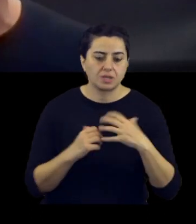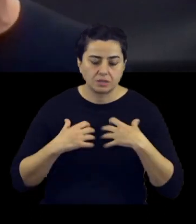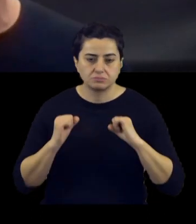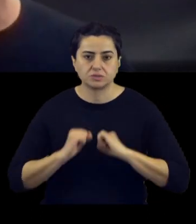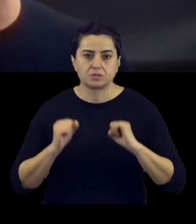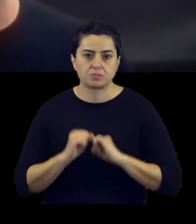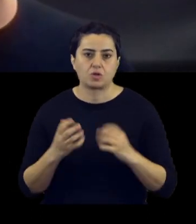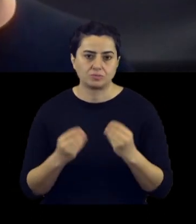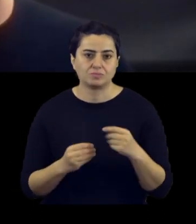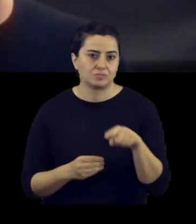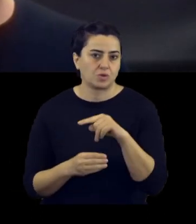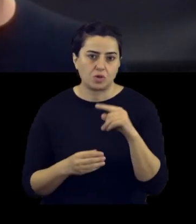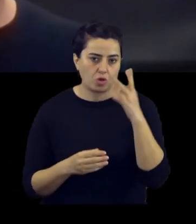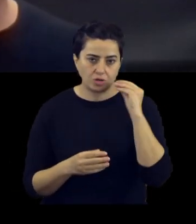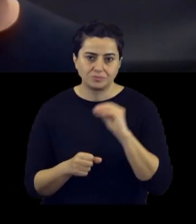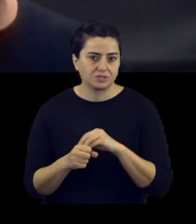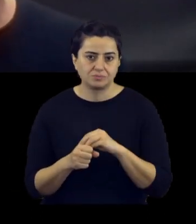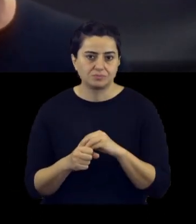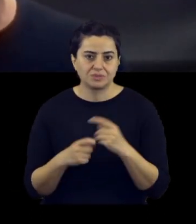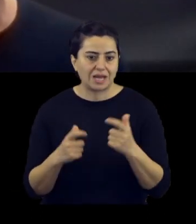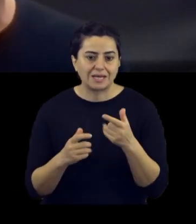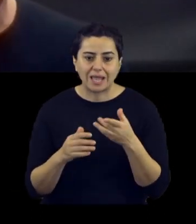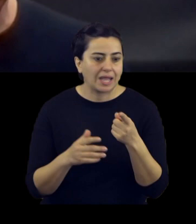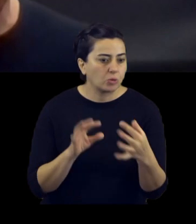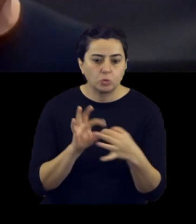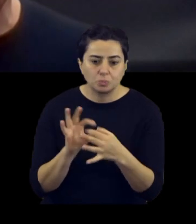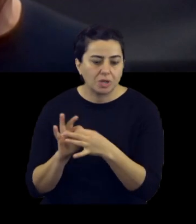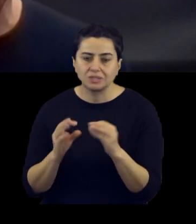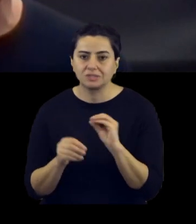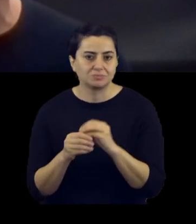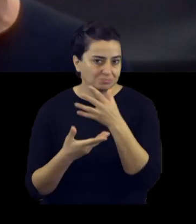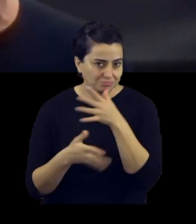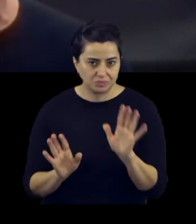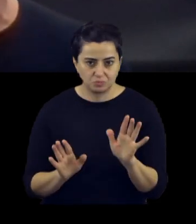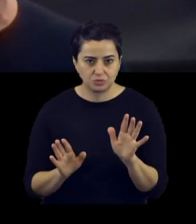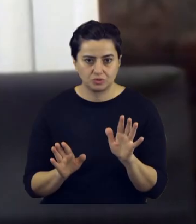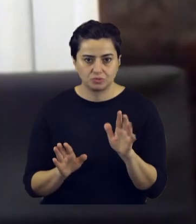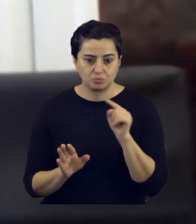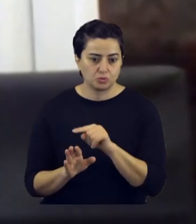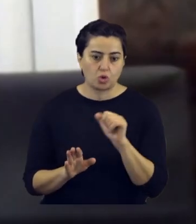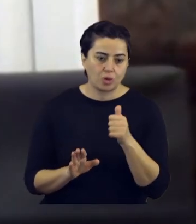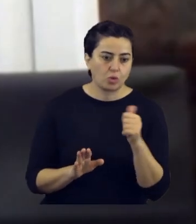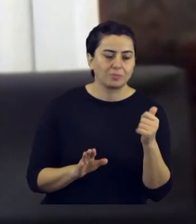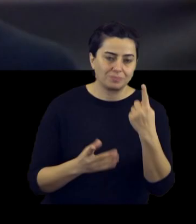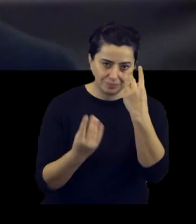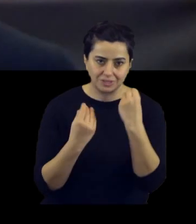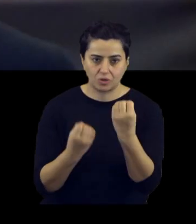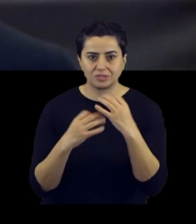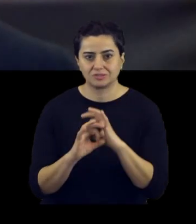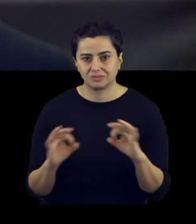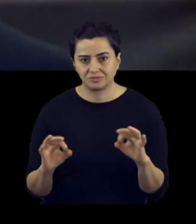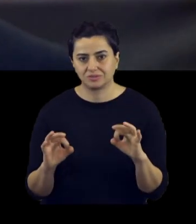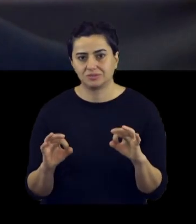zorunda kaldım. Çünkü öğrendiğim hiçbir şeyi nerede kullanacağımı bilmiyordum. Bana hiçbir şekilde de bunu şurada kullanabilirsin diye